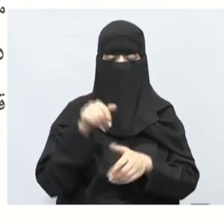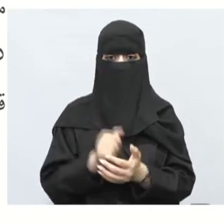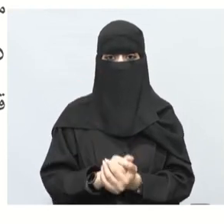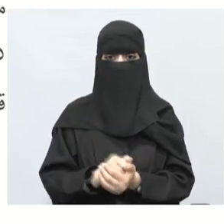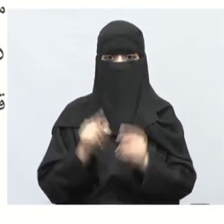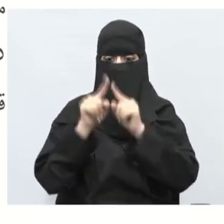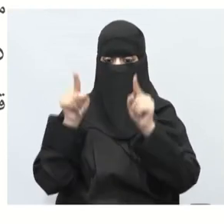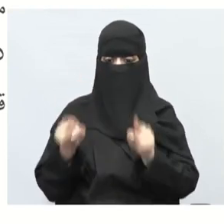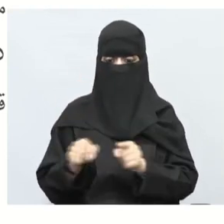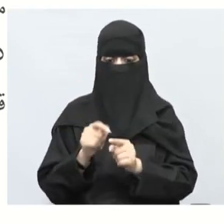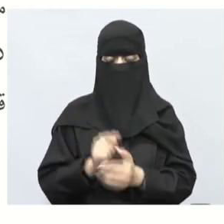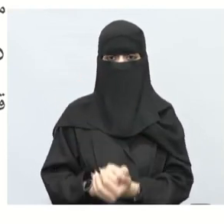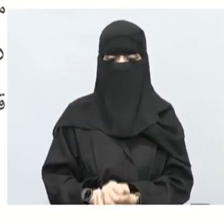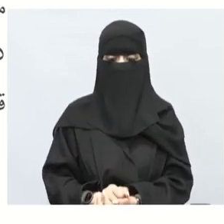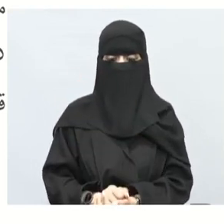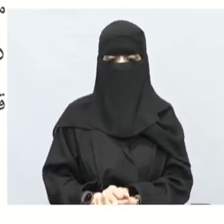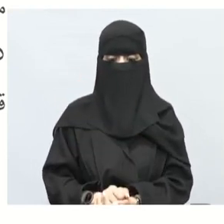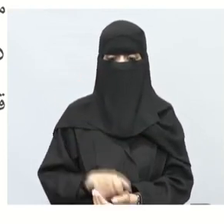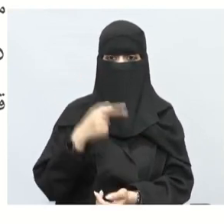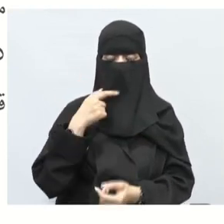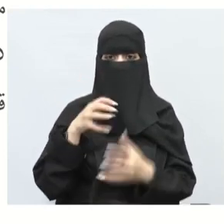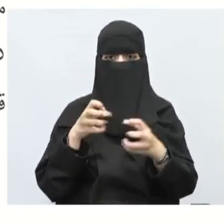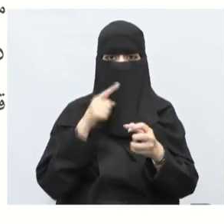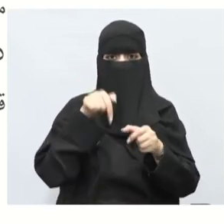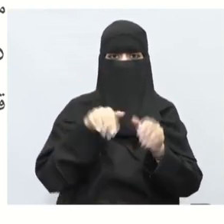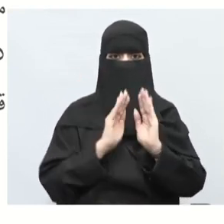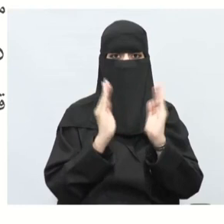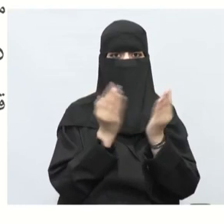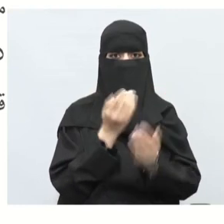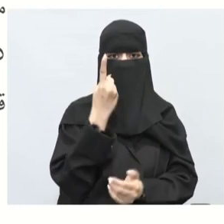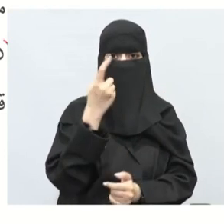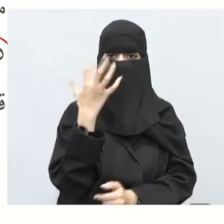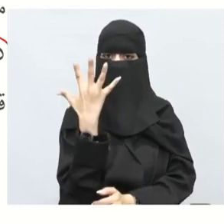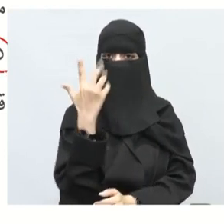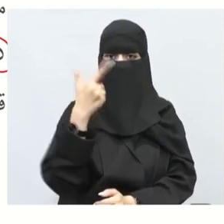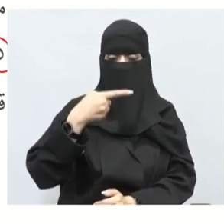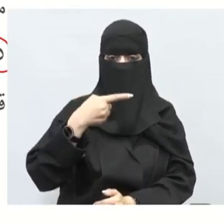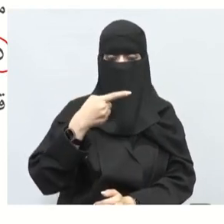مربع كما يحلو لك وتكلفة القفص الواحد خمسة عشر